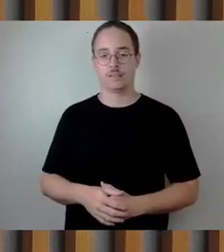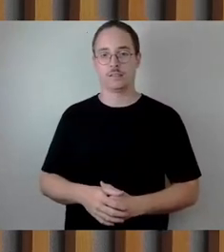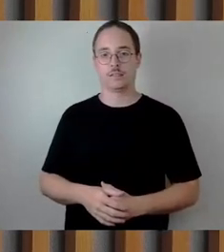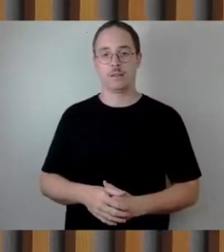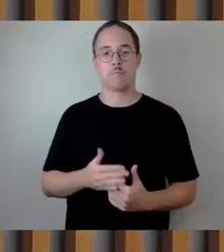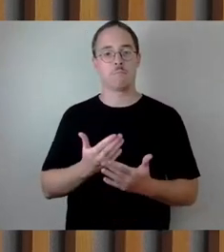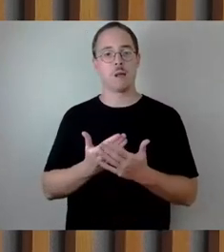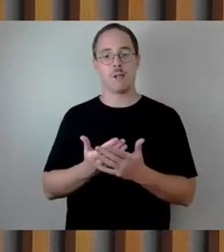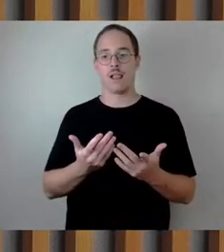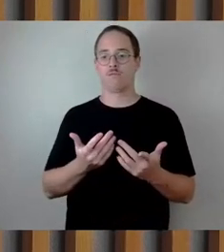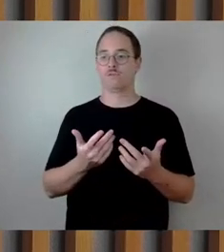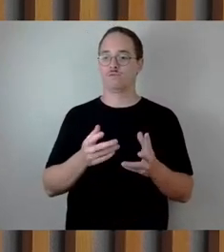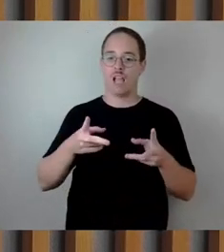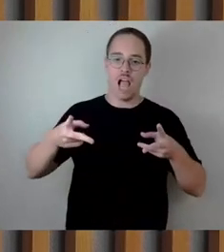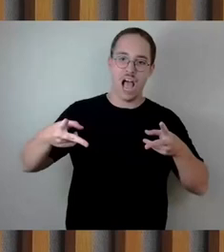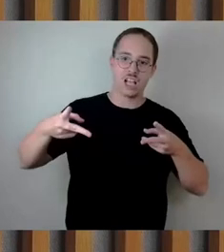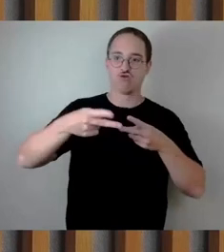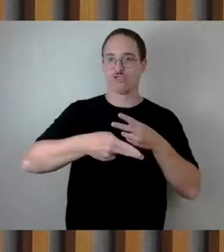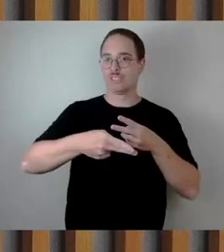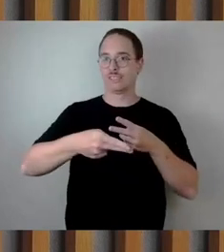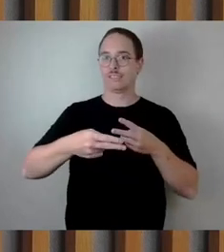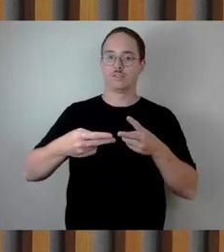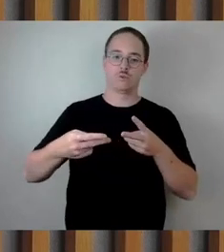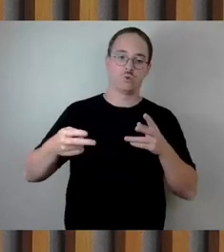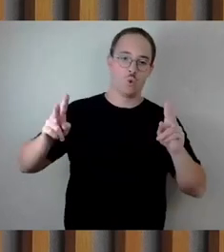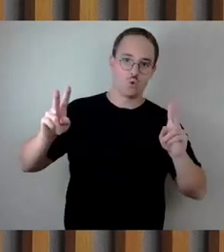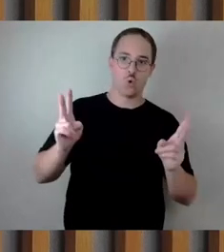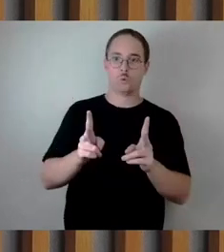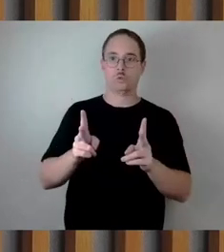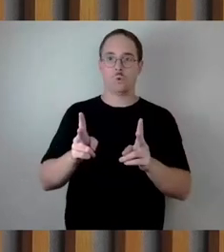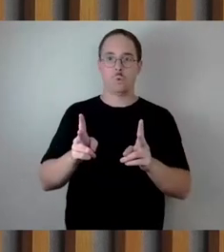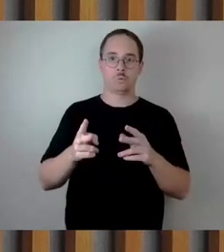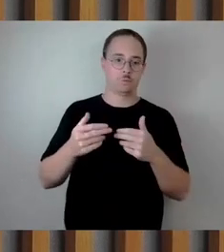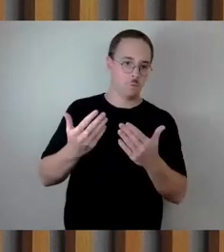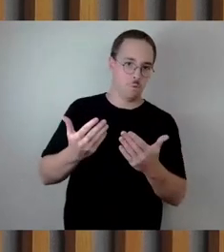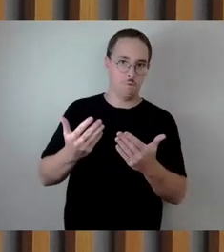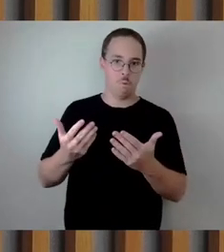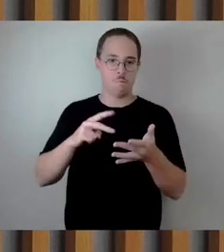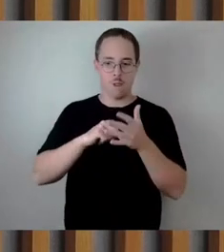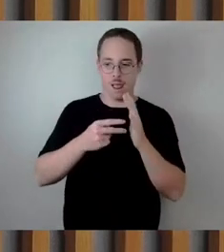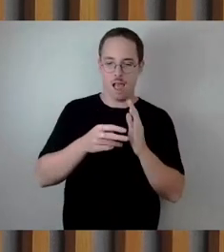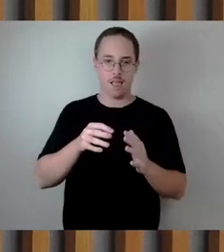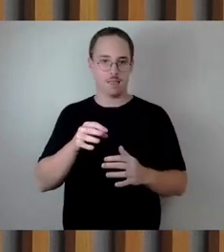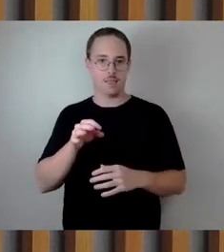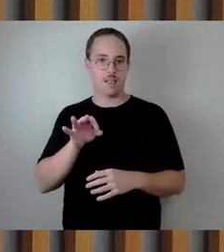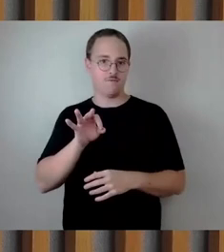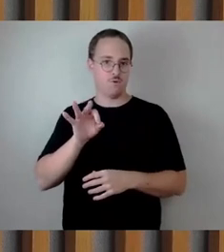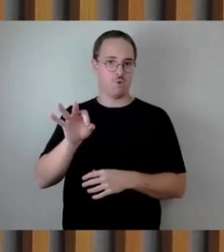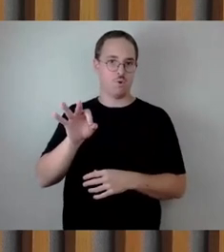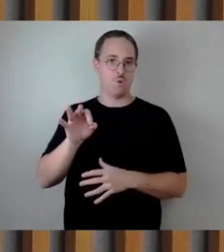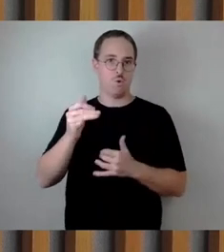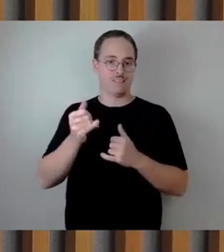Kürzungen plant die Stadtverwaltung unter Ihrer Führung, Herr Hilbert, nach dem gegenwärtigen Stand für den